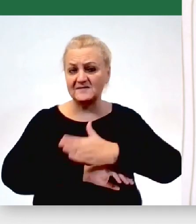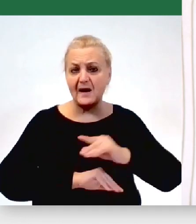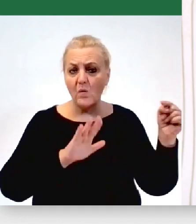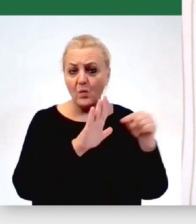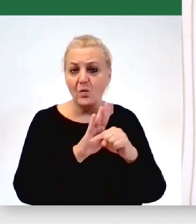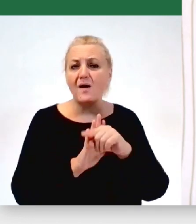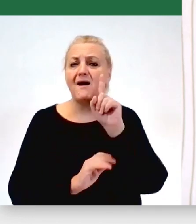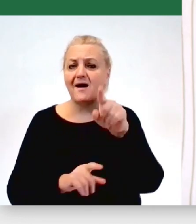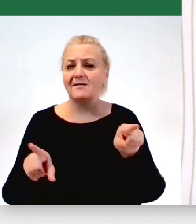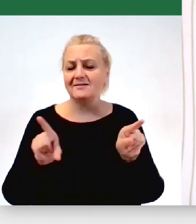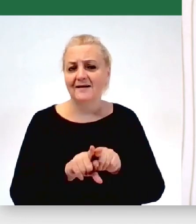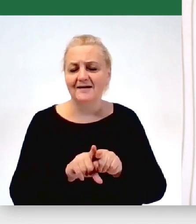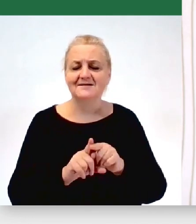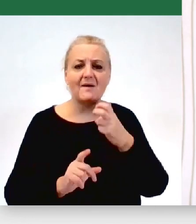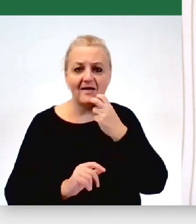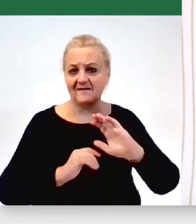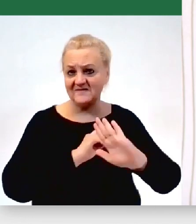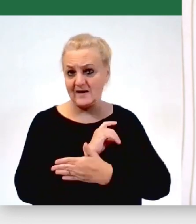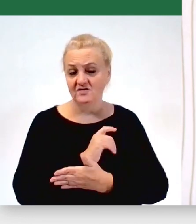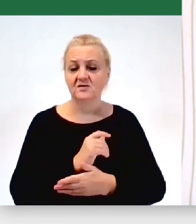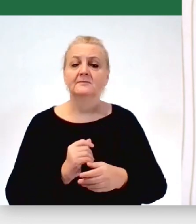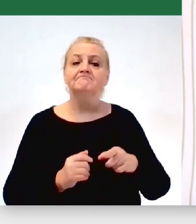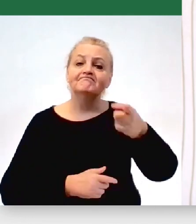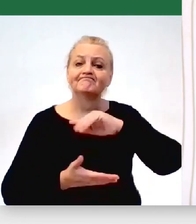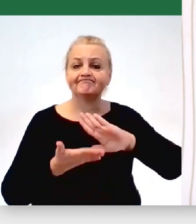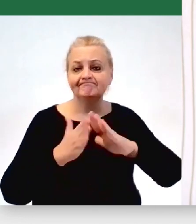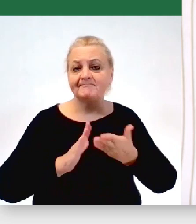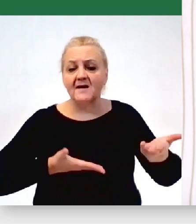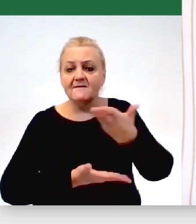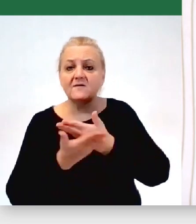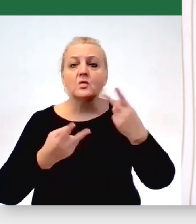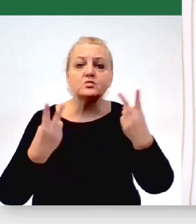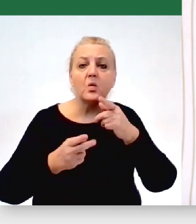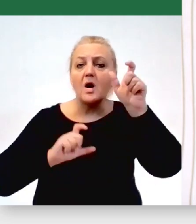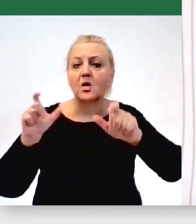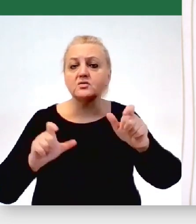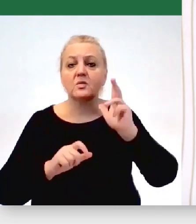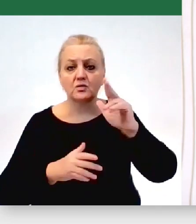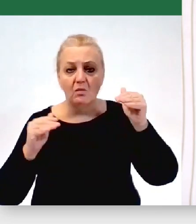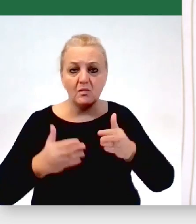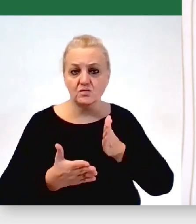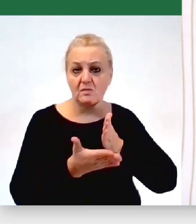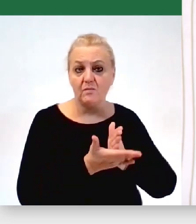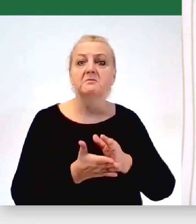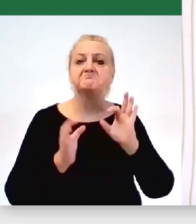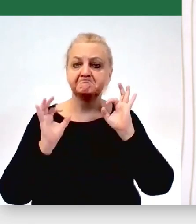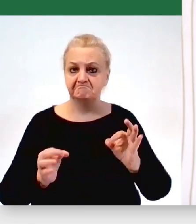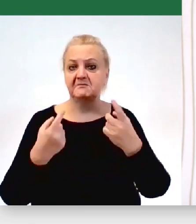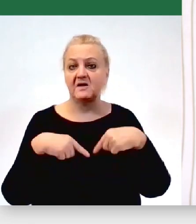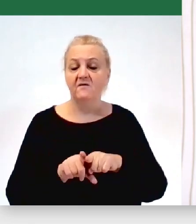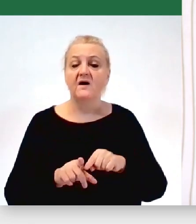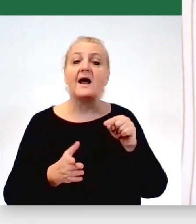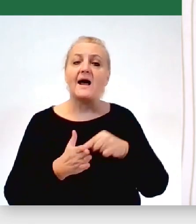również dzisiaj energetycznego. Po prostu wymieniamy się, poszukujemy mieszkańców, którzy mogą pomóc, więc to się sprawdza. Co do tej